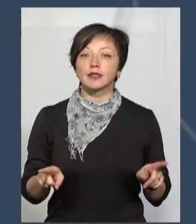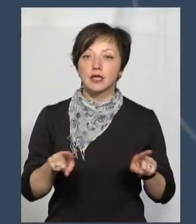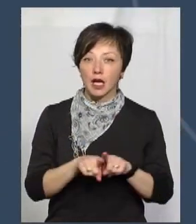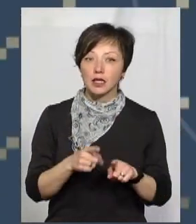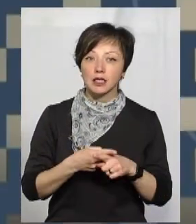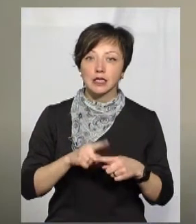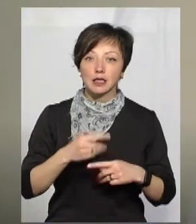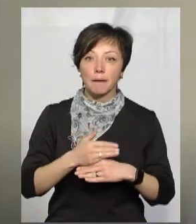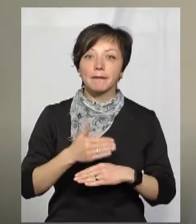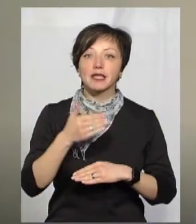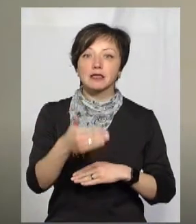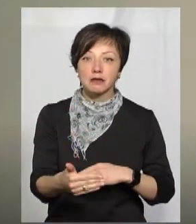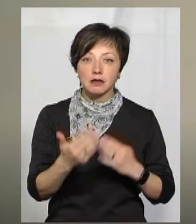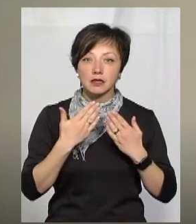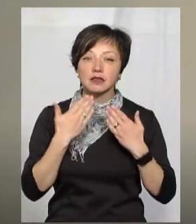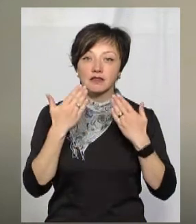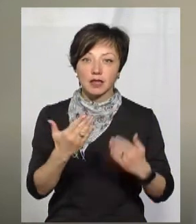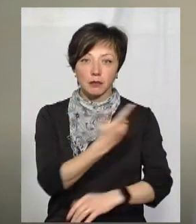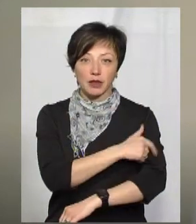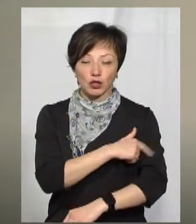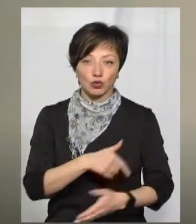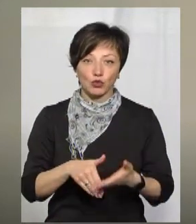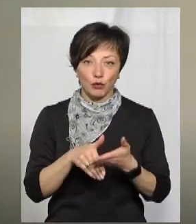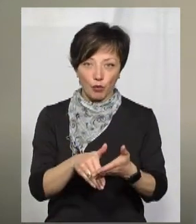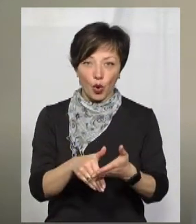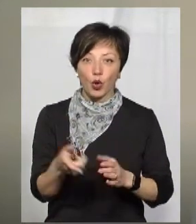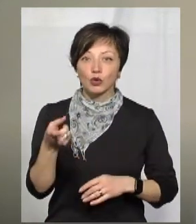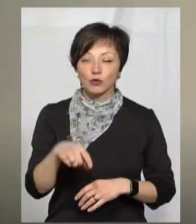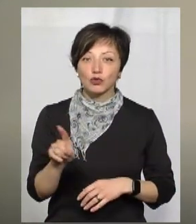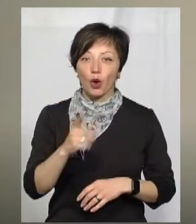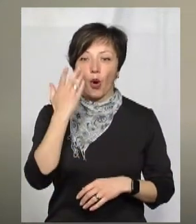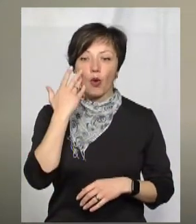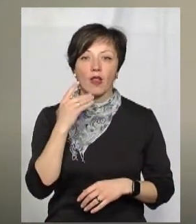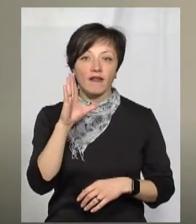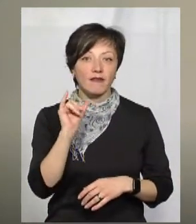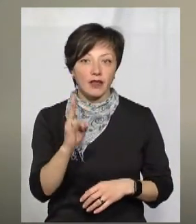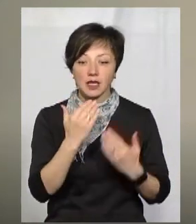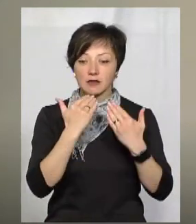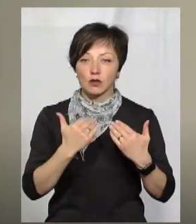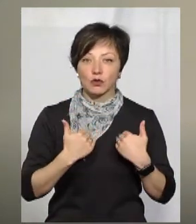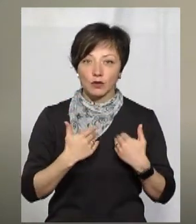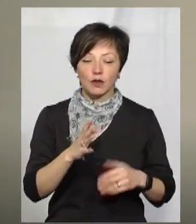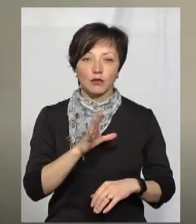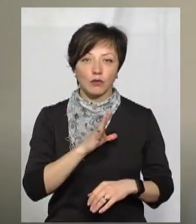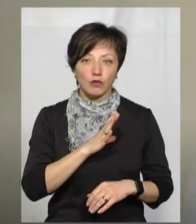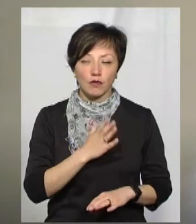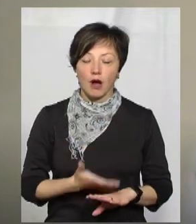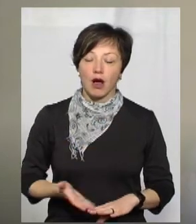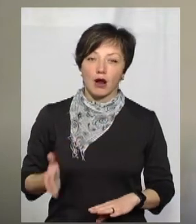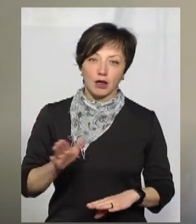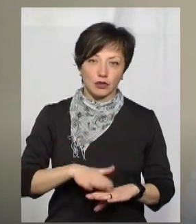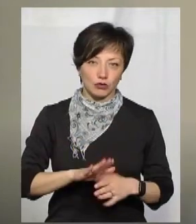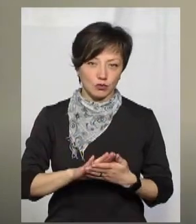все-таки це запізніли звернення за медичною допомогою. Тому що, коли він звернувся до нас, він вже був в